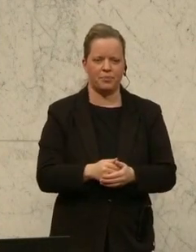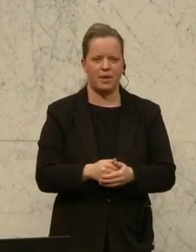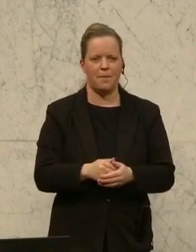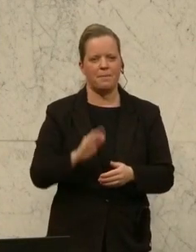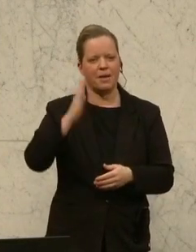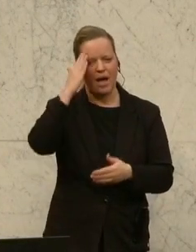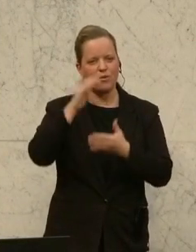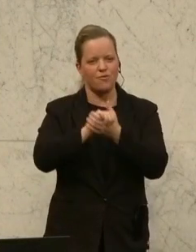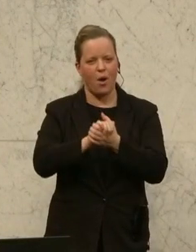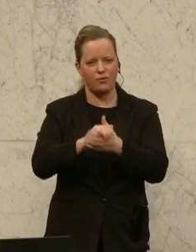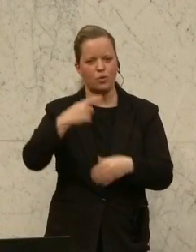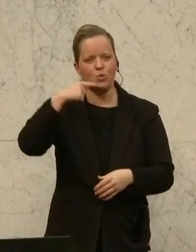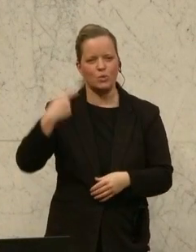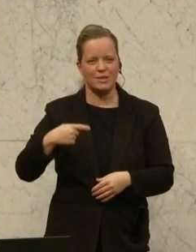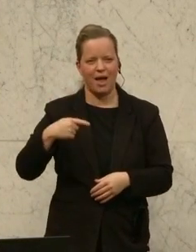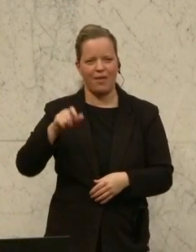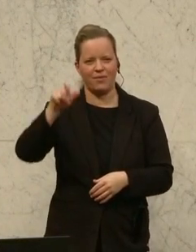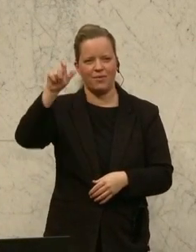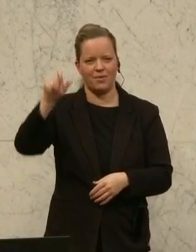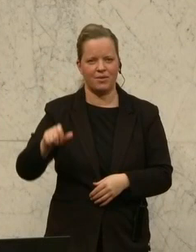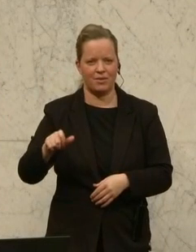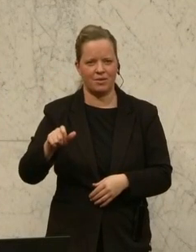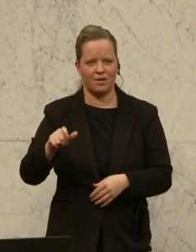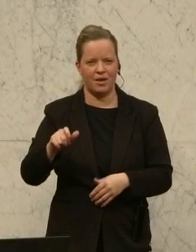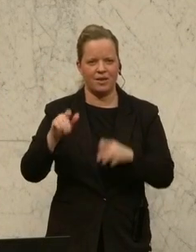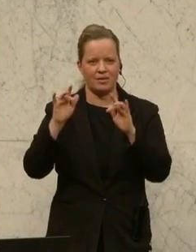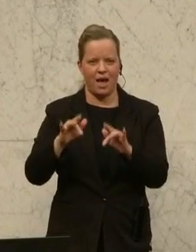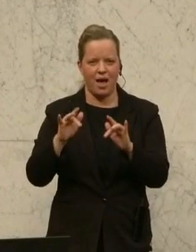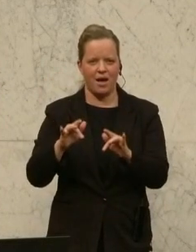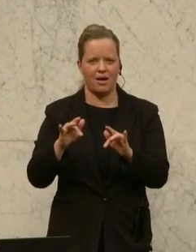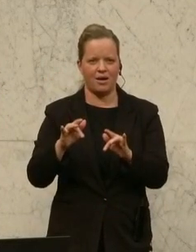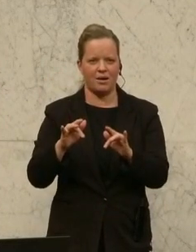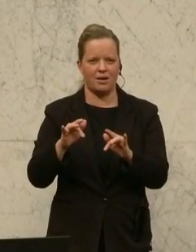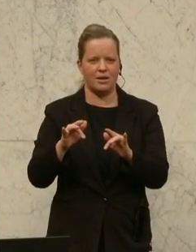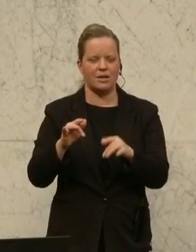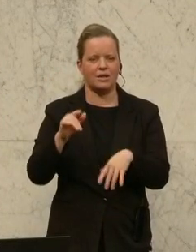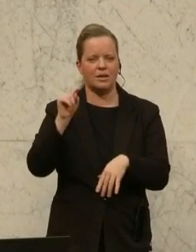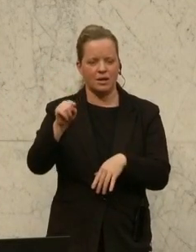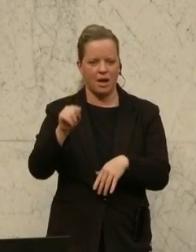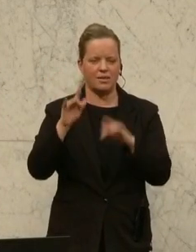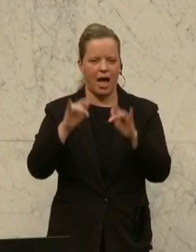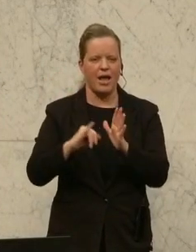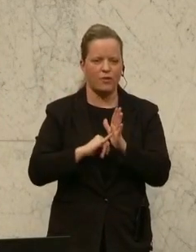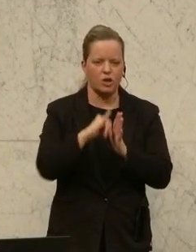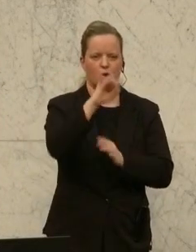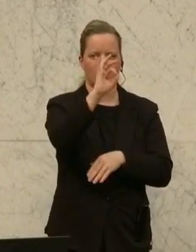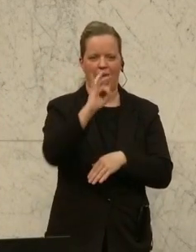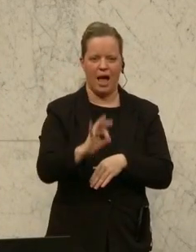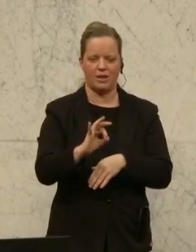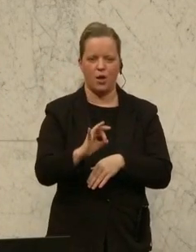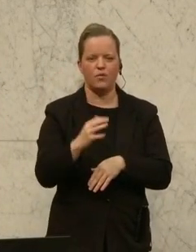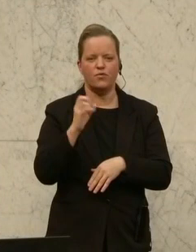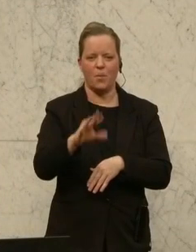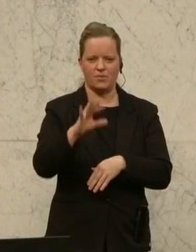Freund von Russland, der die Sanktionen nicht mittragen, hat eine Inflationsrate von 15 Prozent. Liebe